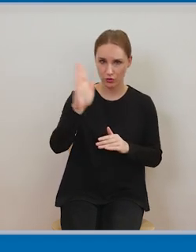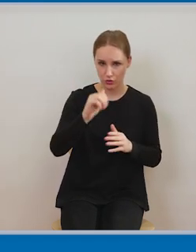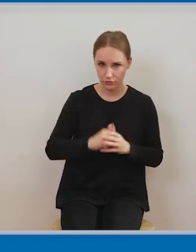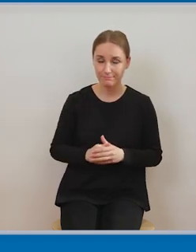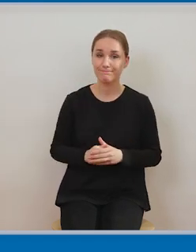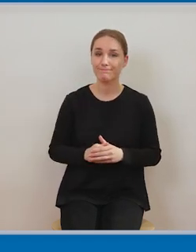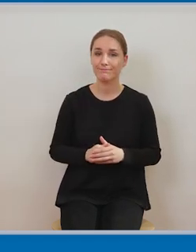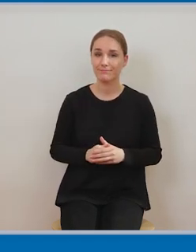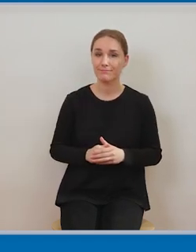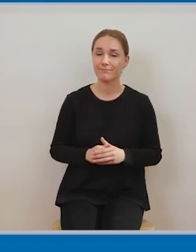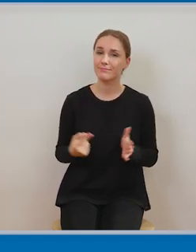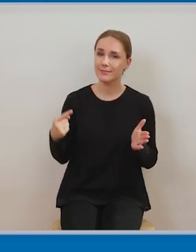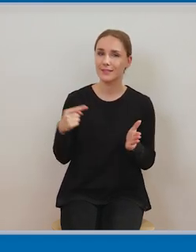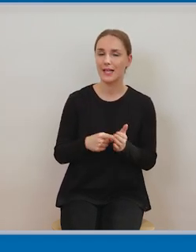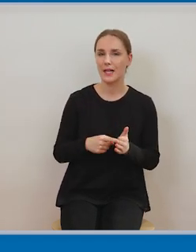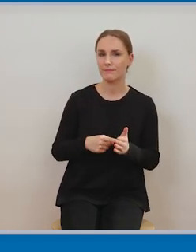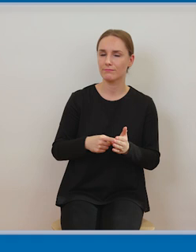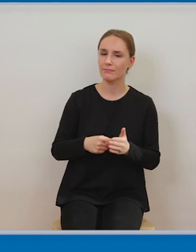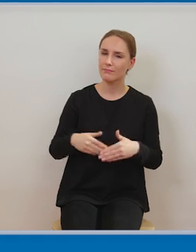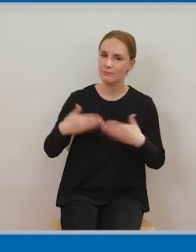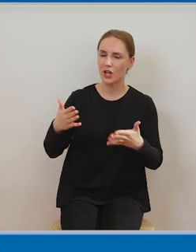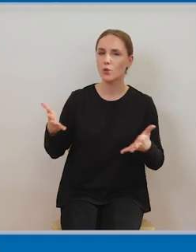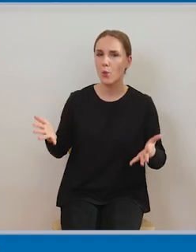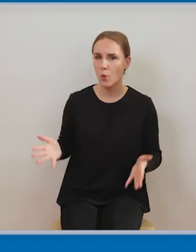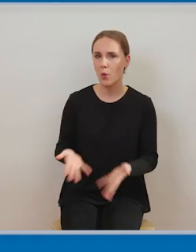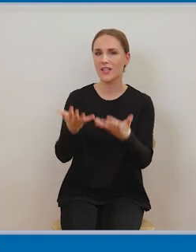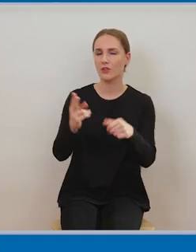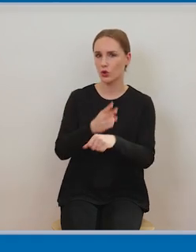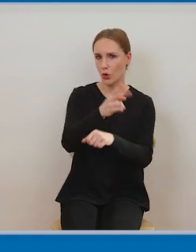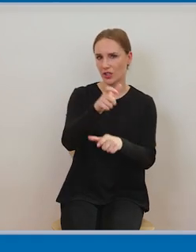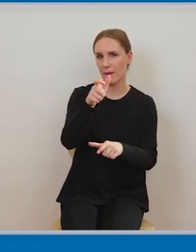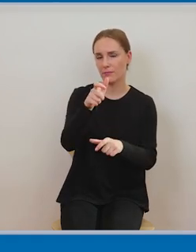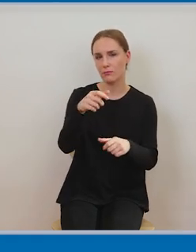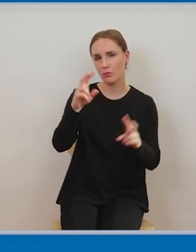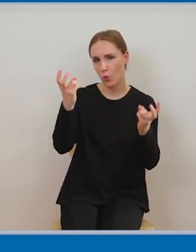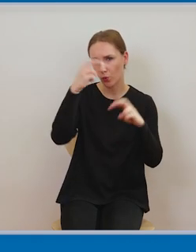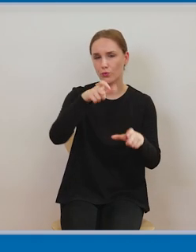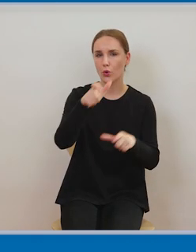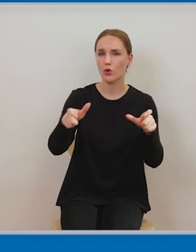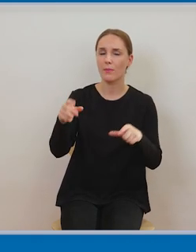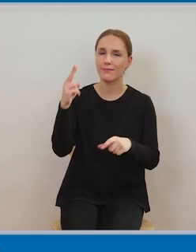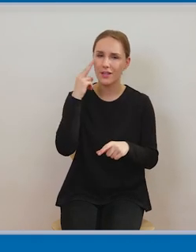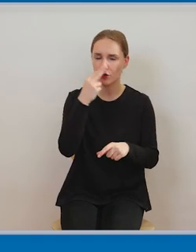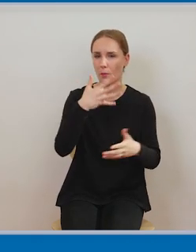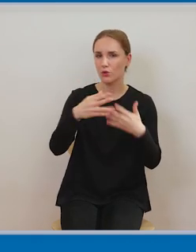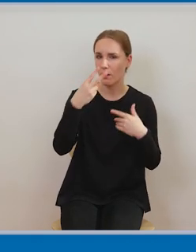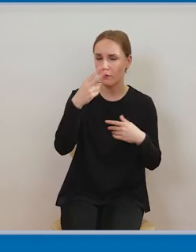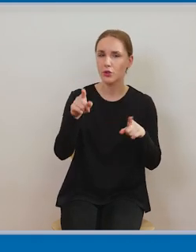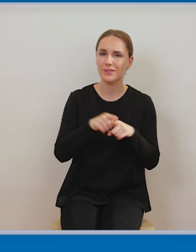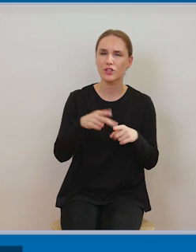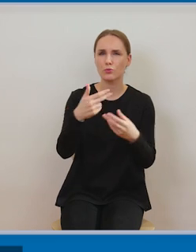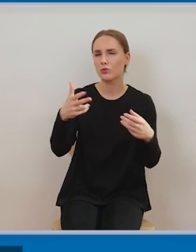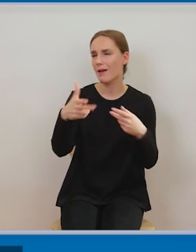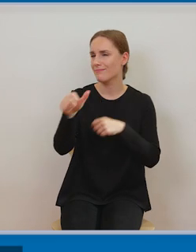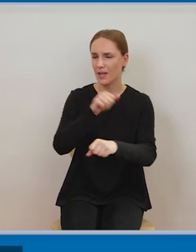z niepełnosprawnościami uniemożliwiającymi zapoznawanie się z utworami głównie drukowanymi. Natomiast już wcześniej,